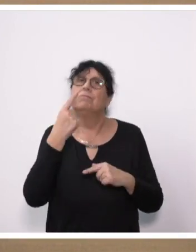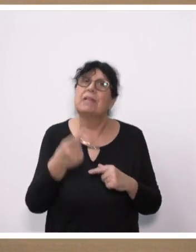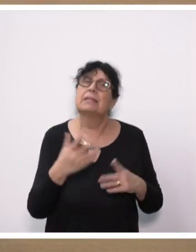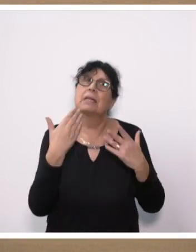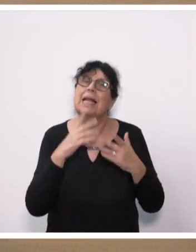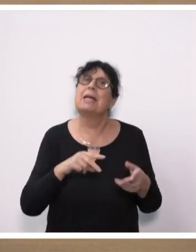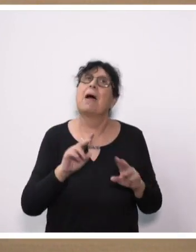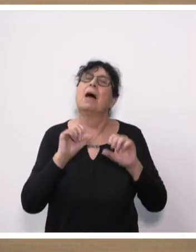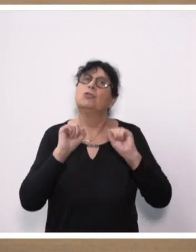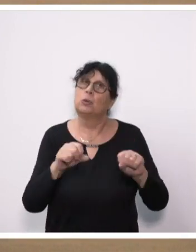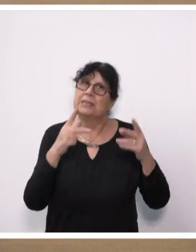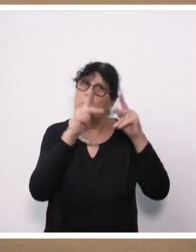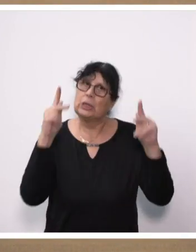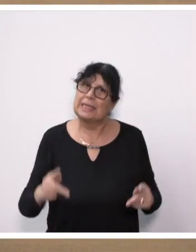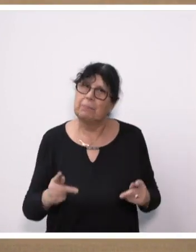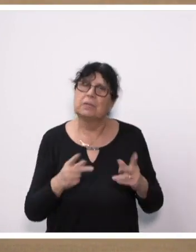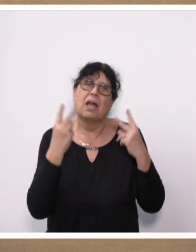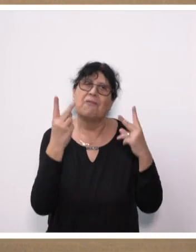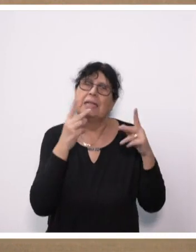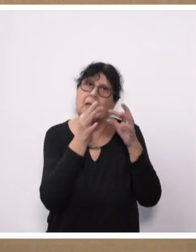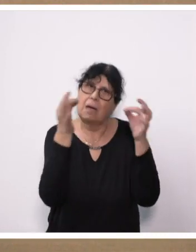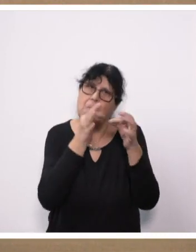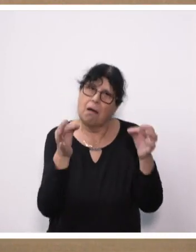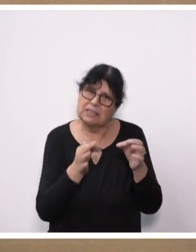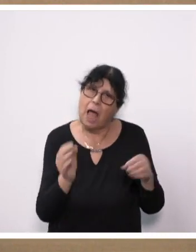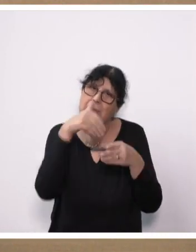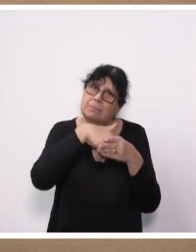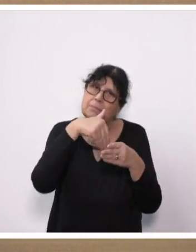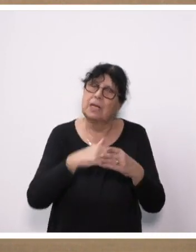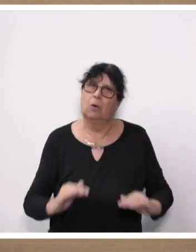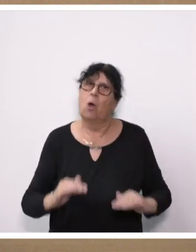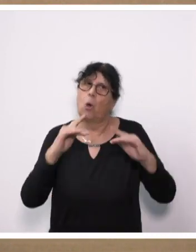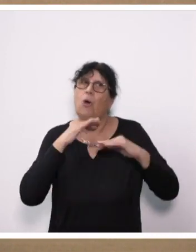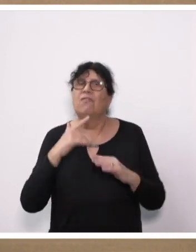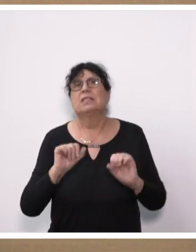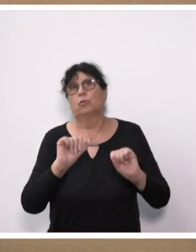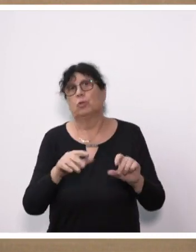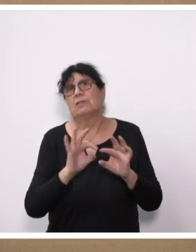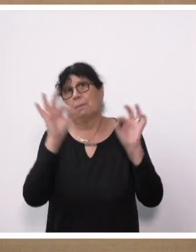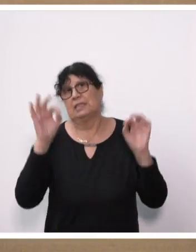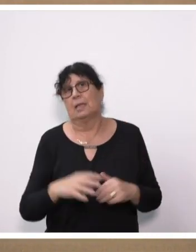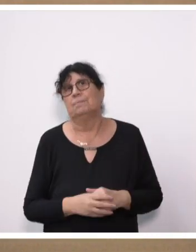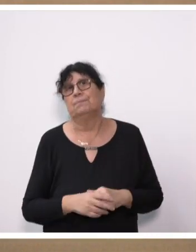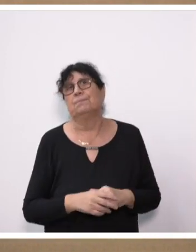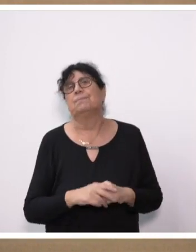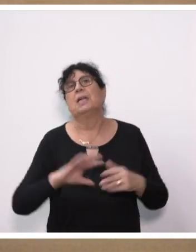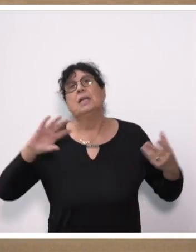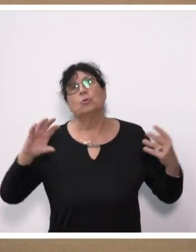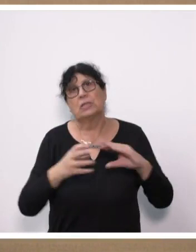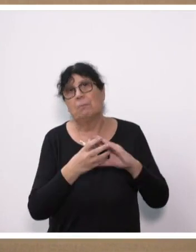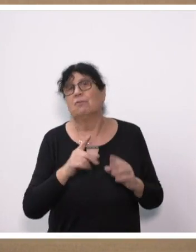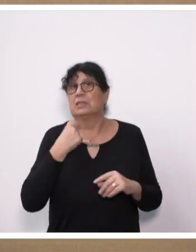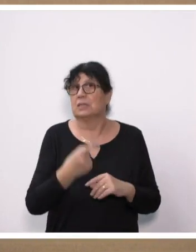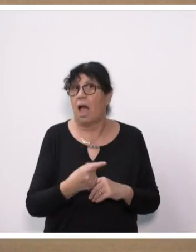Klimaschutzkonzept wichtige Maßnahmen stehen werden, die auch den Hochwasserschutz verbessern werden. Zusammenfassend kann ich also